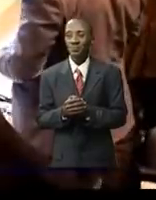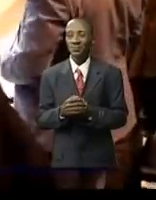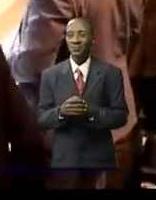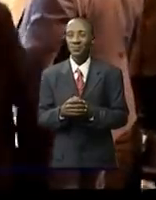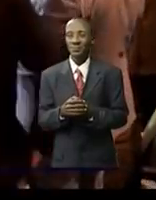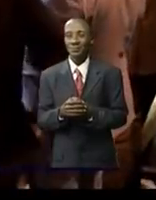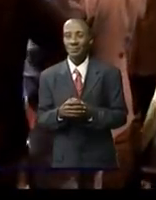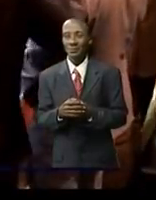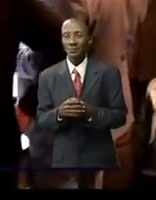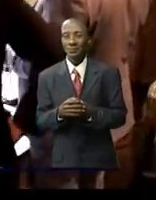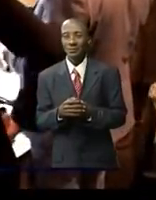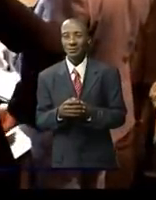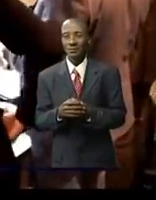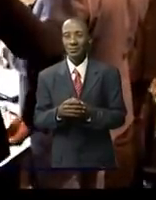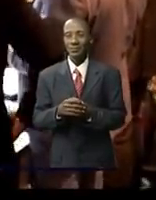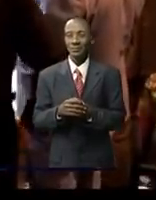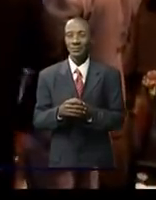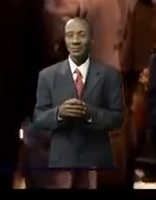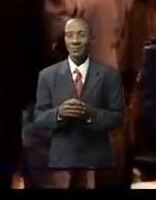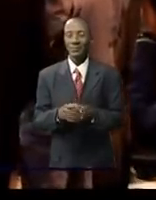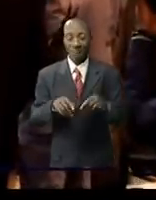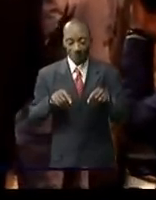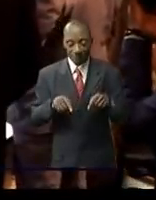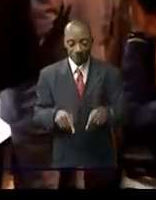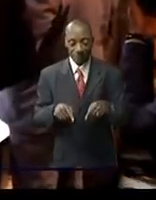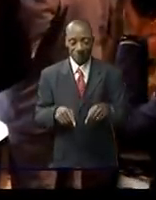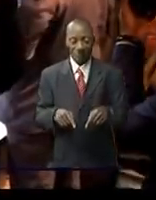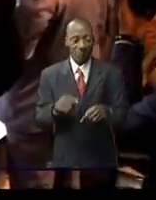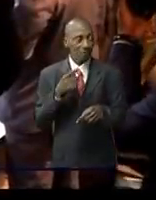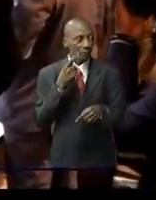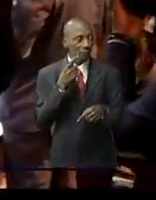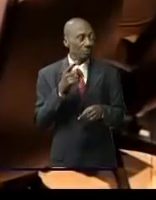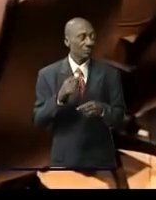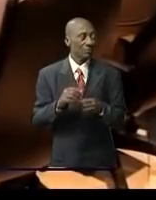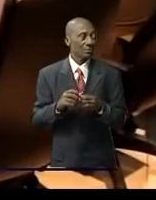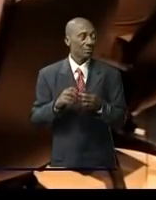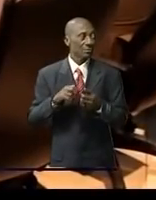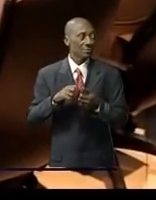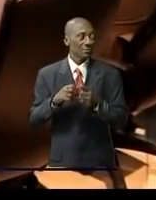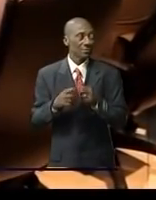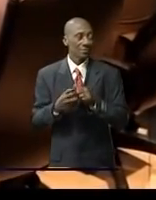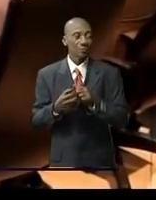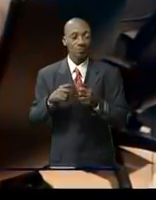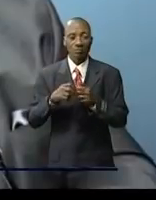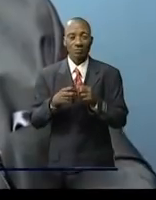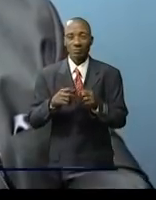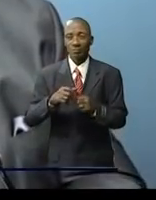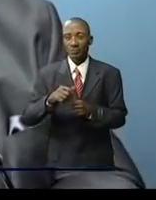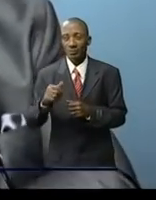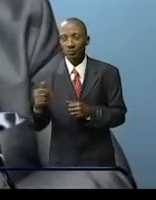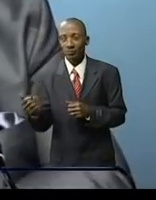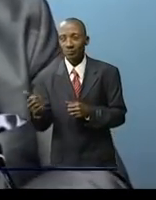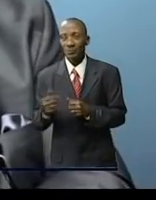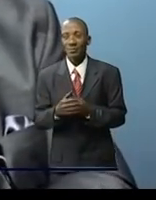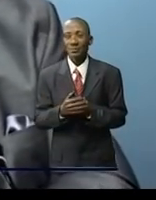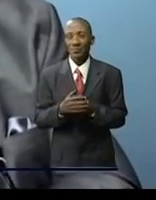Le gouvernement de la République démocratique du Congo met bouché double pour obtenir le feu vert de la première revue du programme conclu